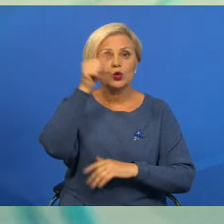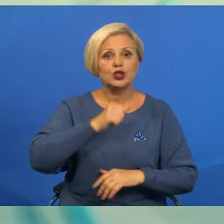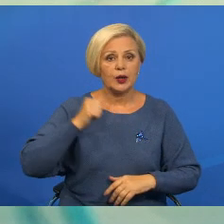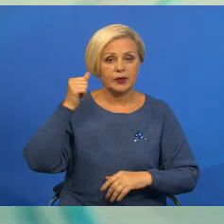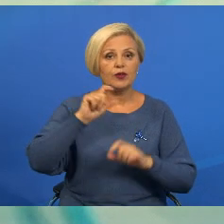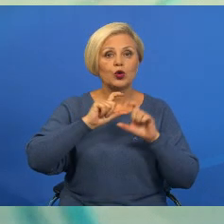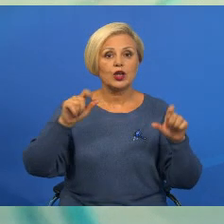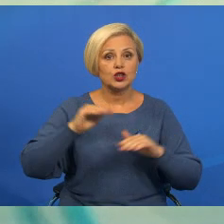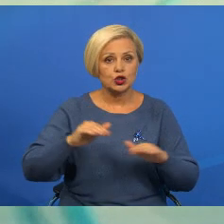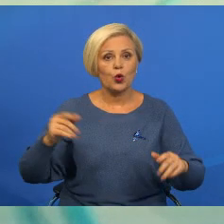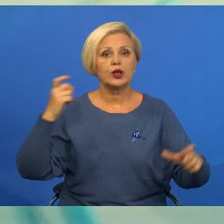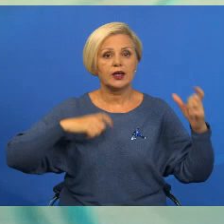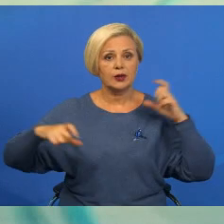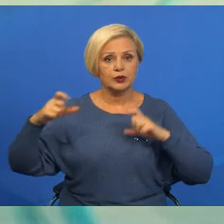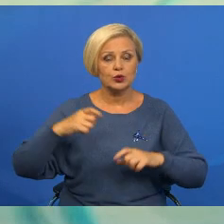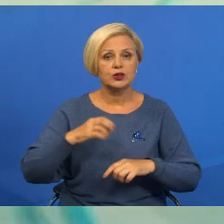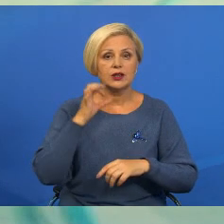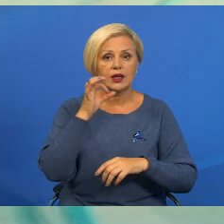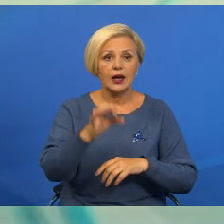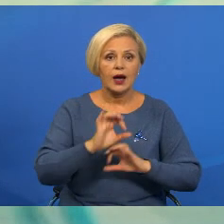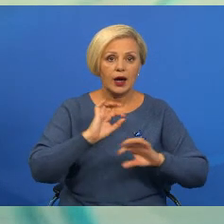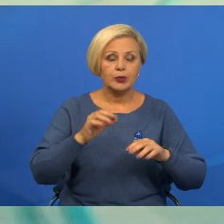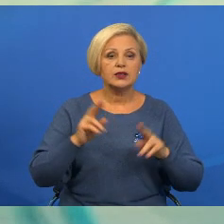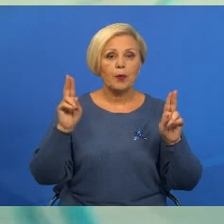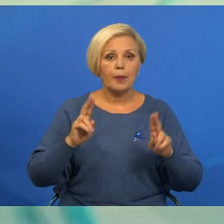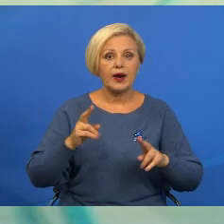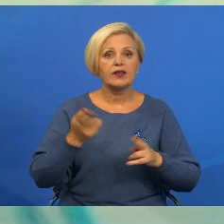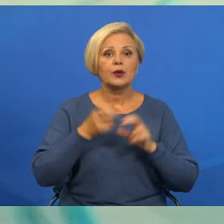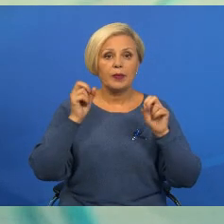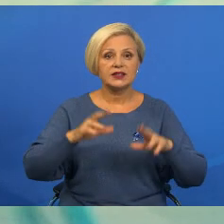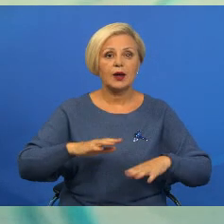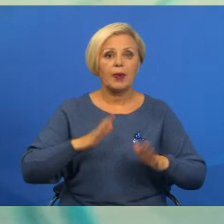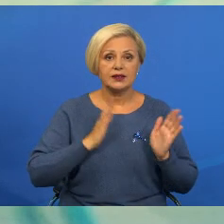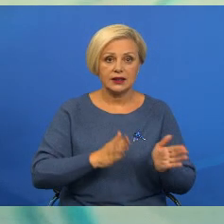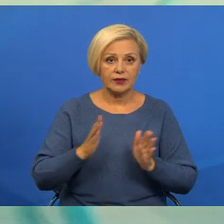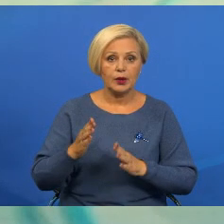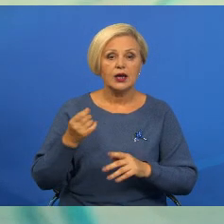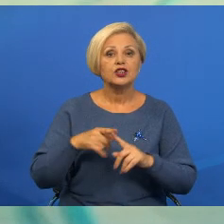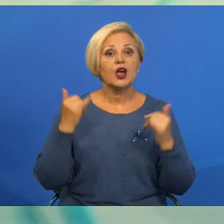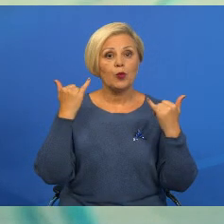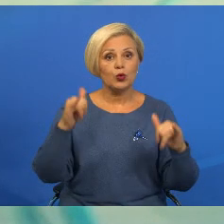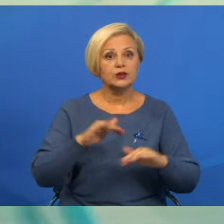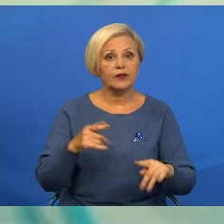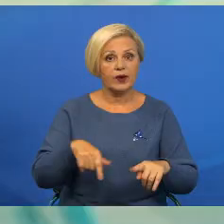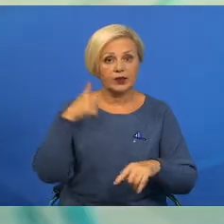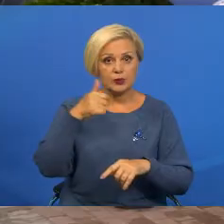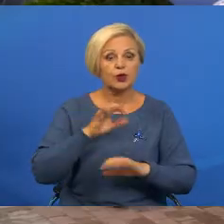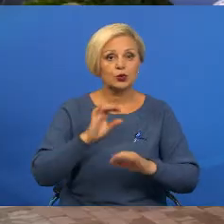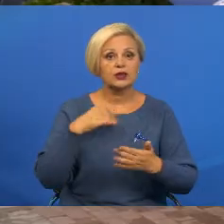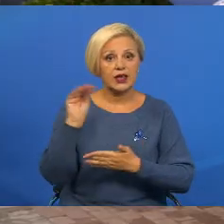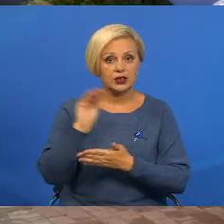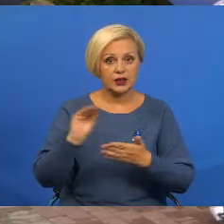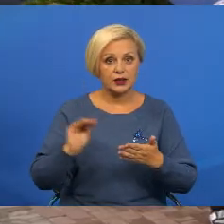года школьникам и студентам нагадывают о правилах безопасных поводин. Чем удивили детей в этот раз, расскажет Жанна Минина.